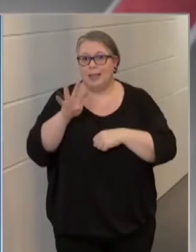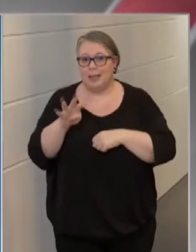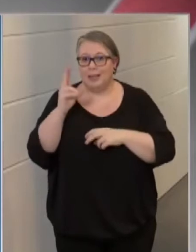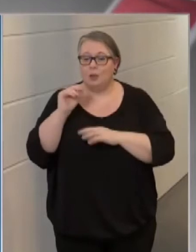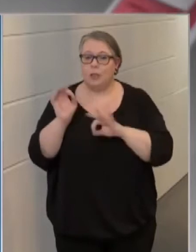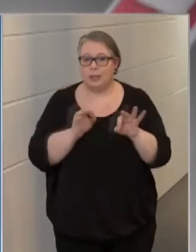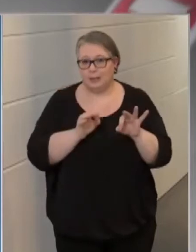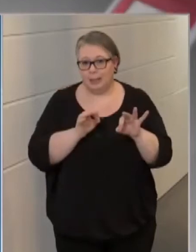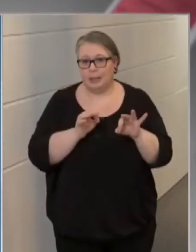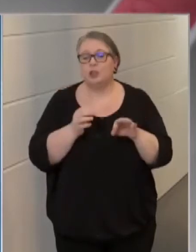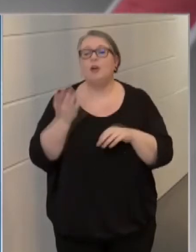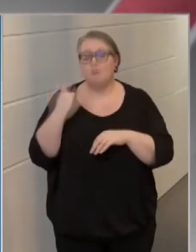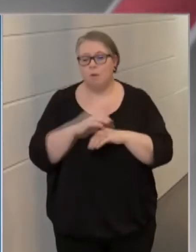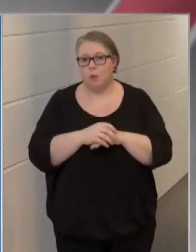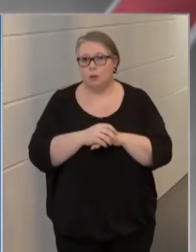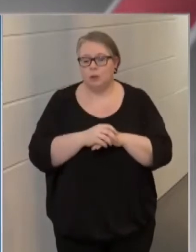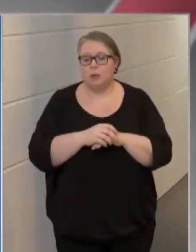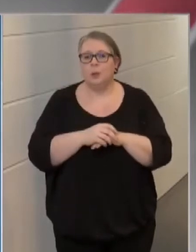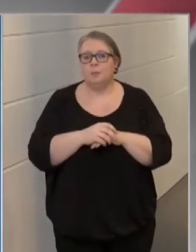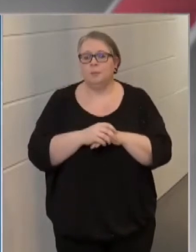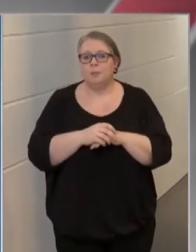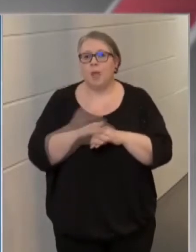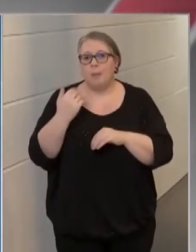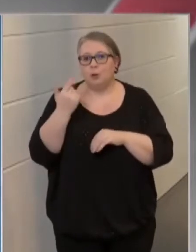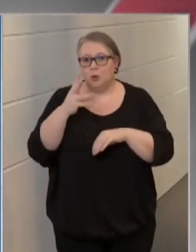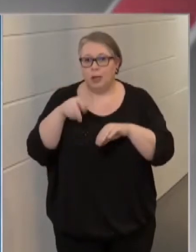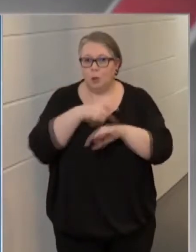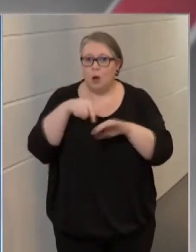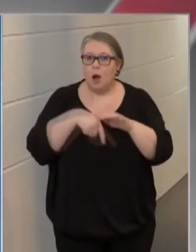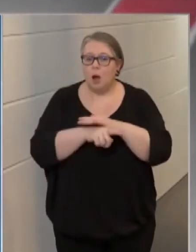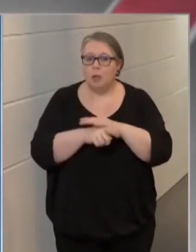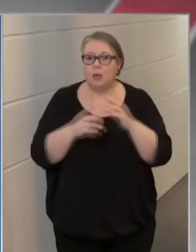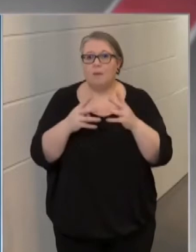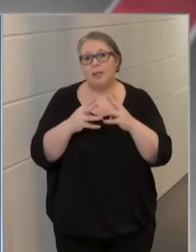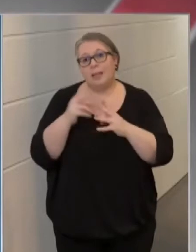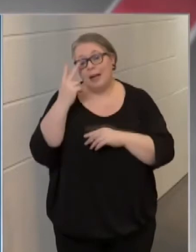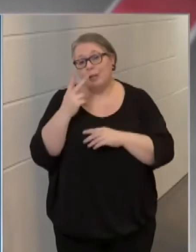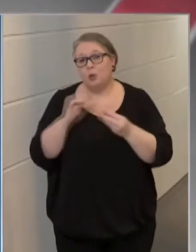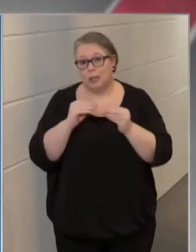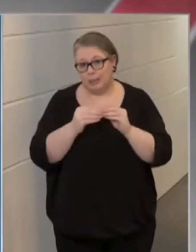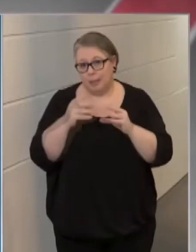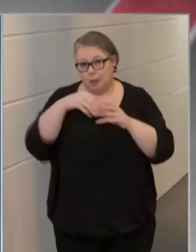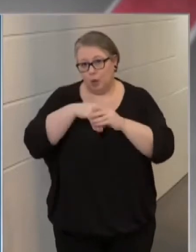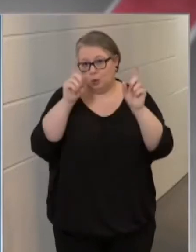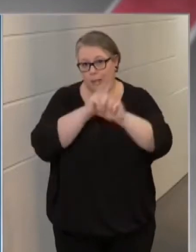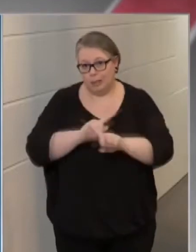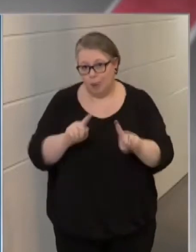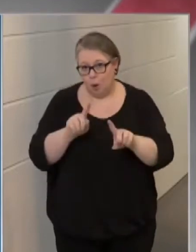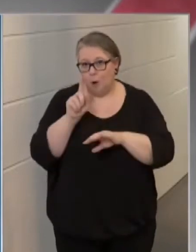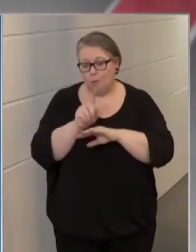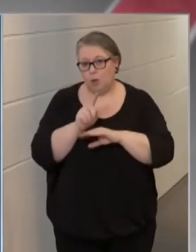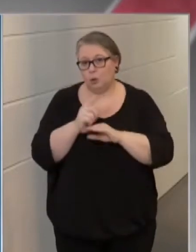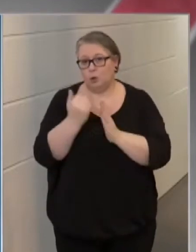személlyel szemben intézkedtek a rendőrök országszerte. Az elmúlt 24 órában a vendéglátó üzletben a tartózkodást irámára vonatkozó